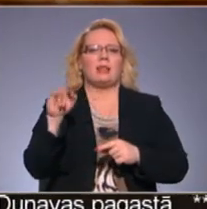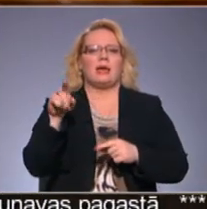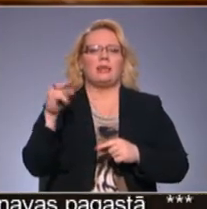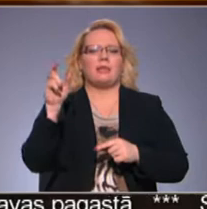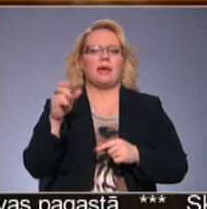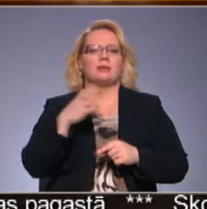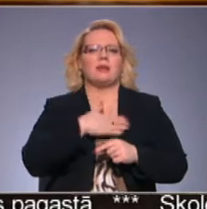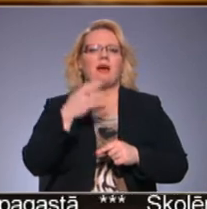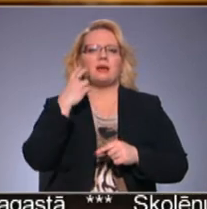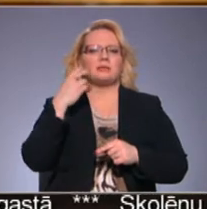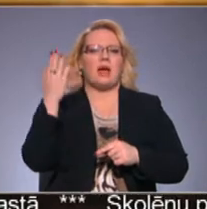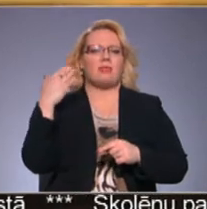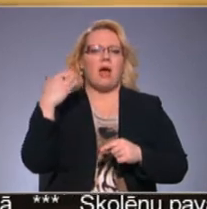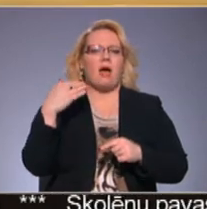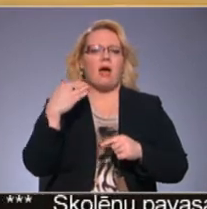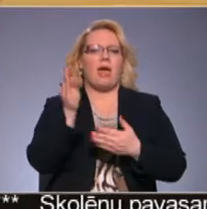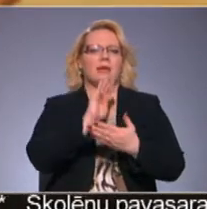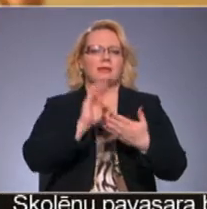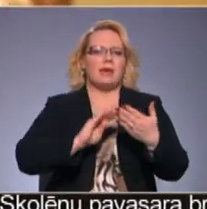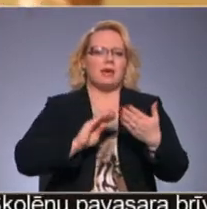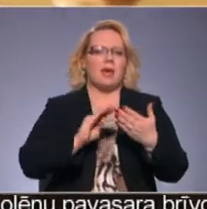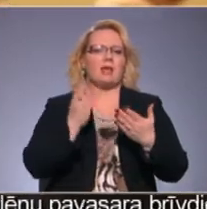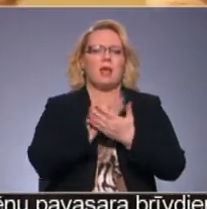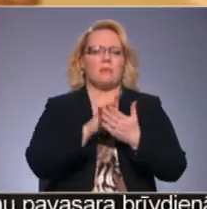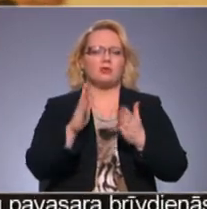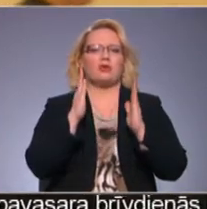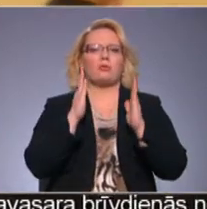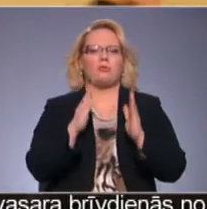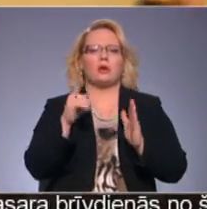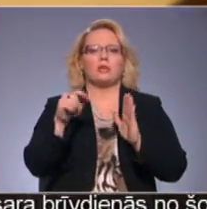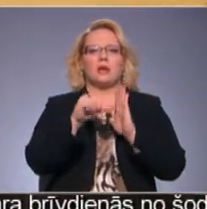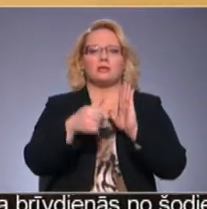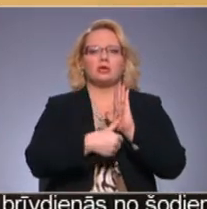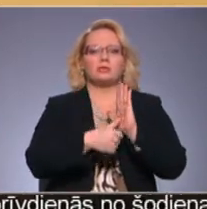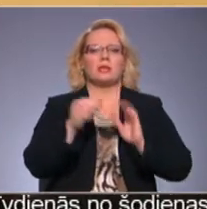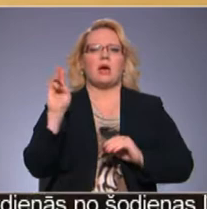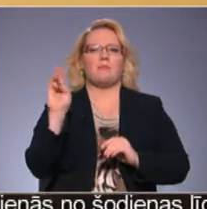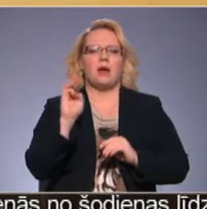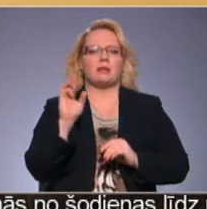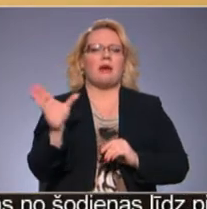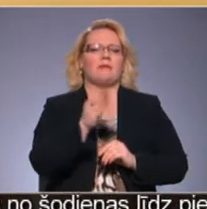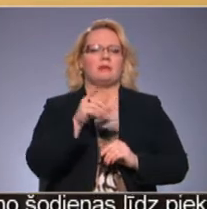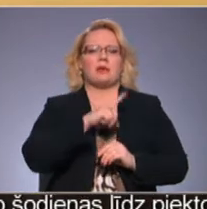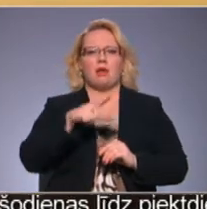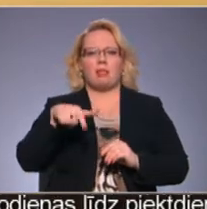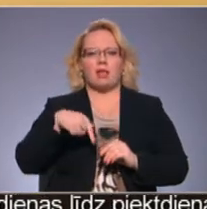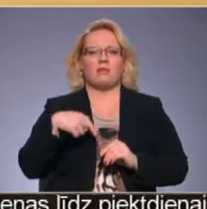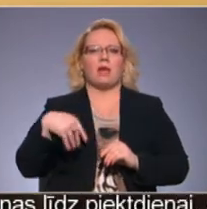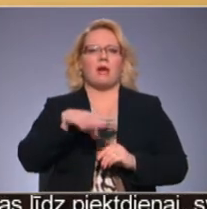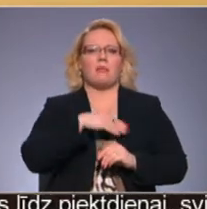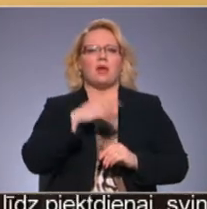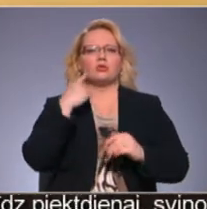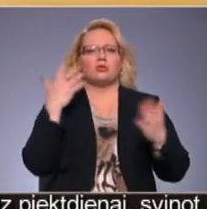esajā Lai beidzot tā būtu, ka šajā 16. martā visā Latvijā Mēs